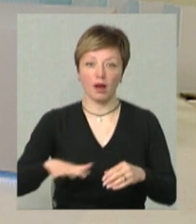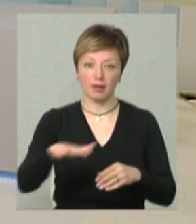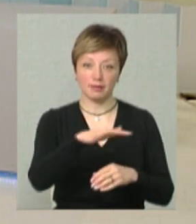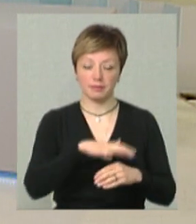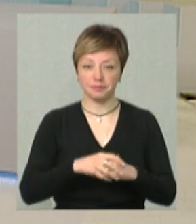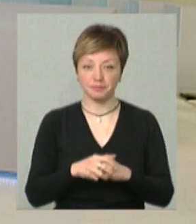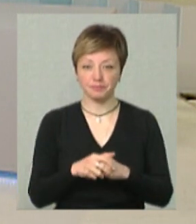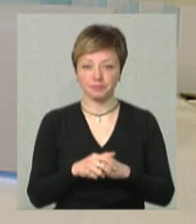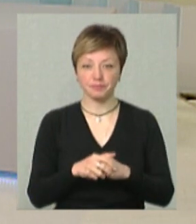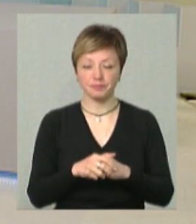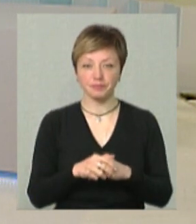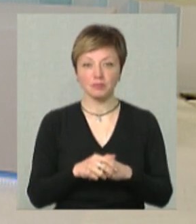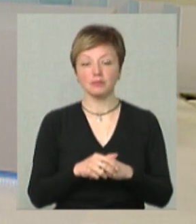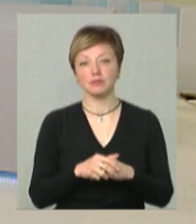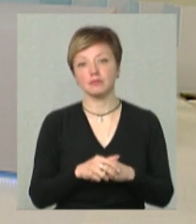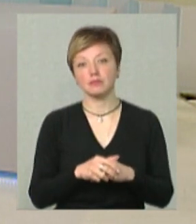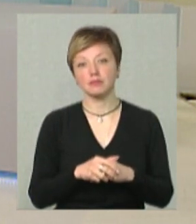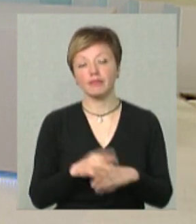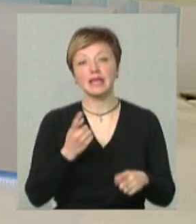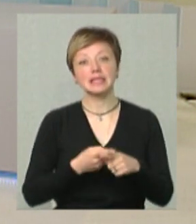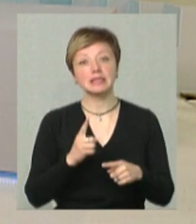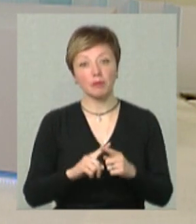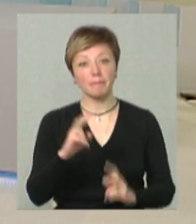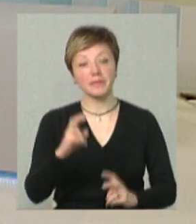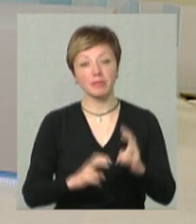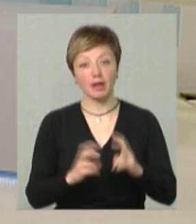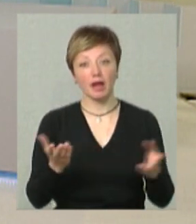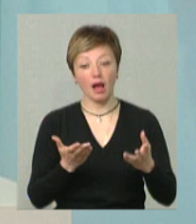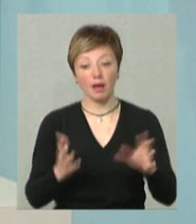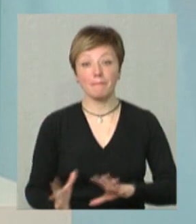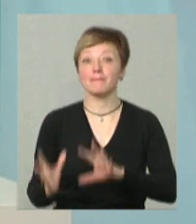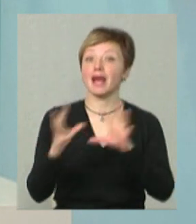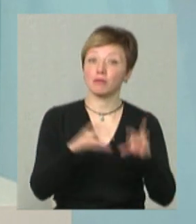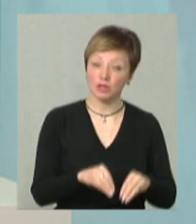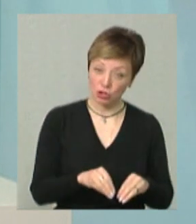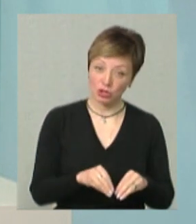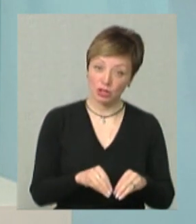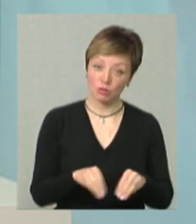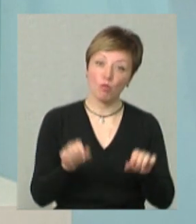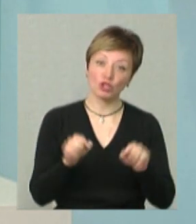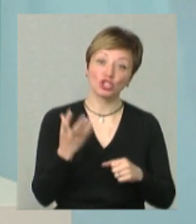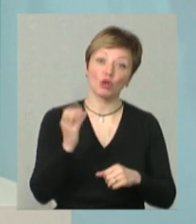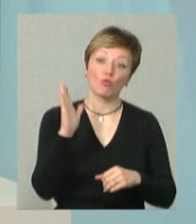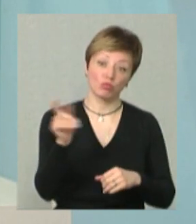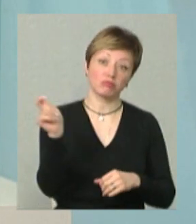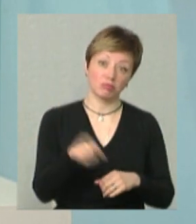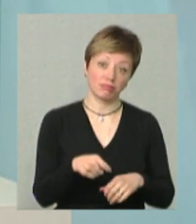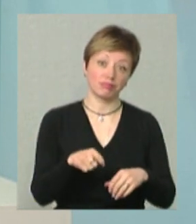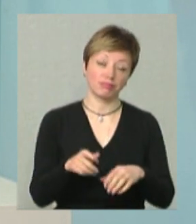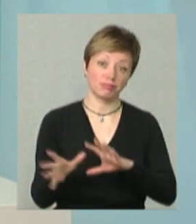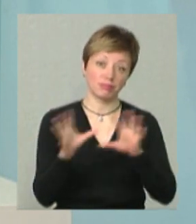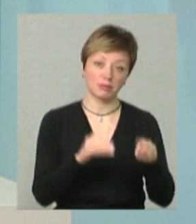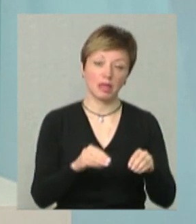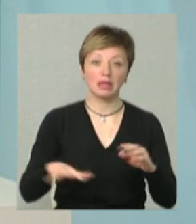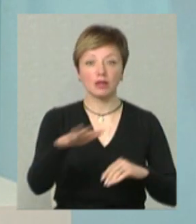От ці підприємства, які переміщені і можливо ще будуть переміщені